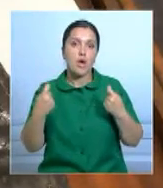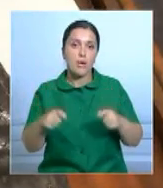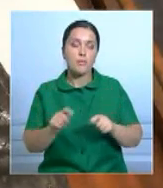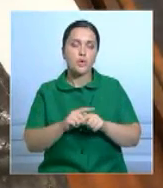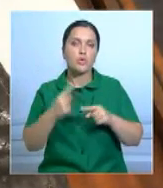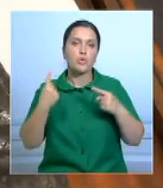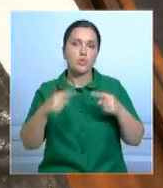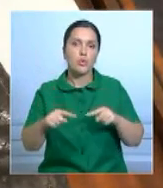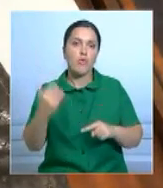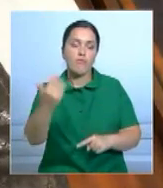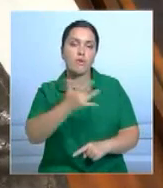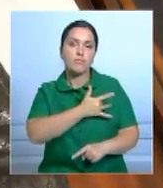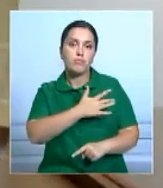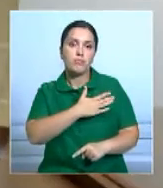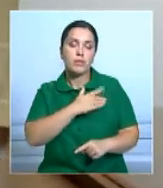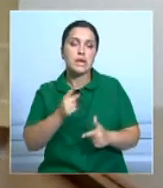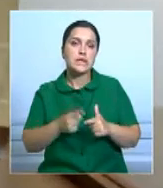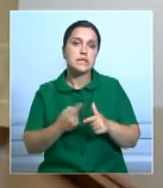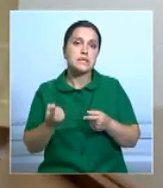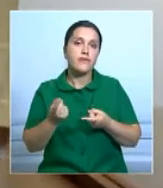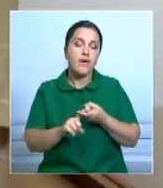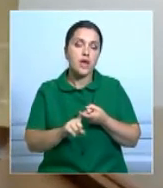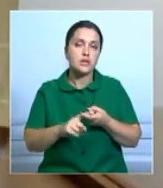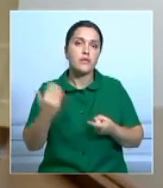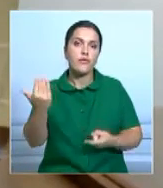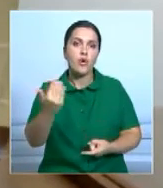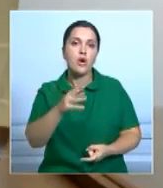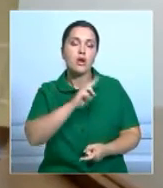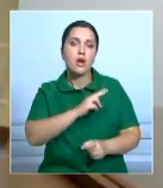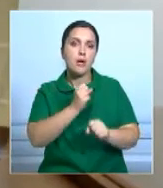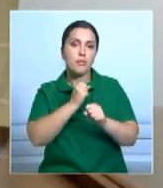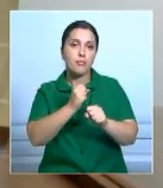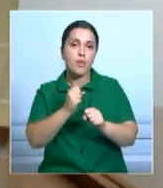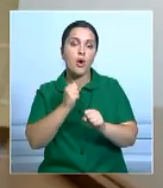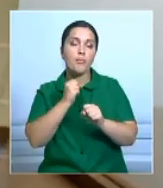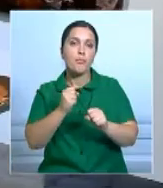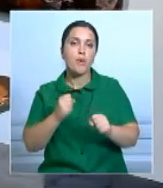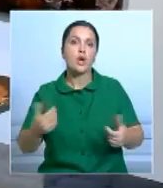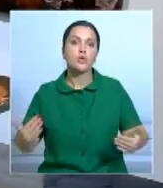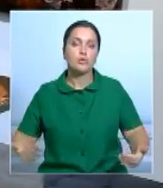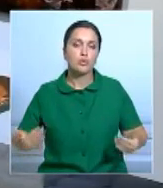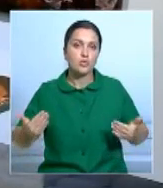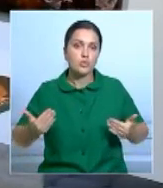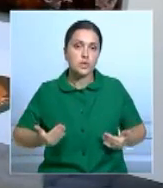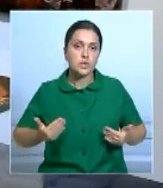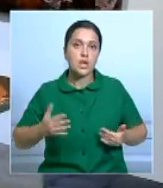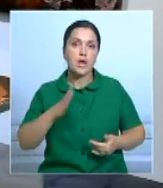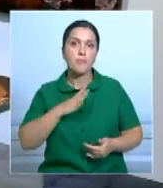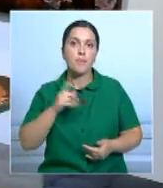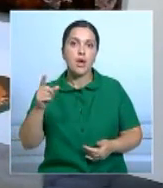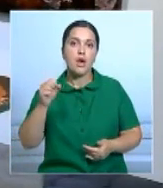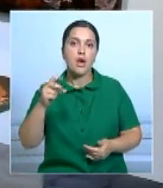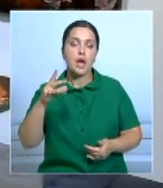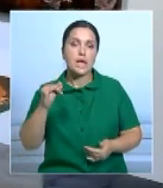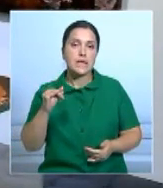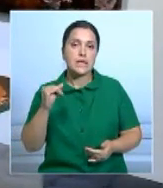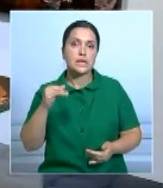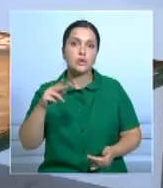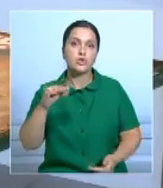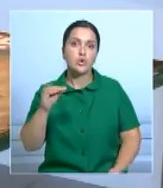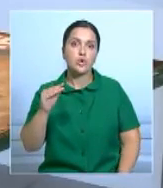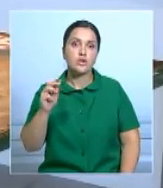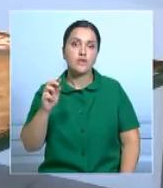уйдут и другие предметы, принадлежавшие или связанные с карьерой чемпиона. Например, боксерские трусы со знаменитого боя между Али и Джорджем